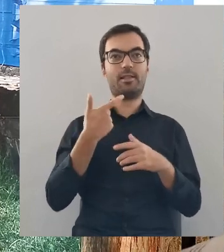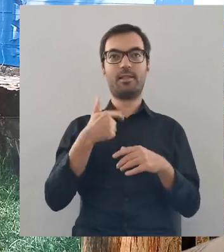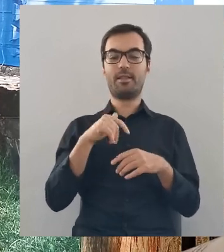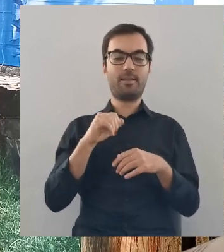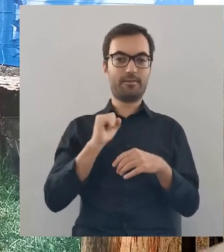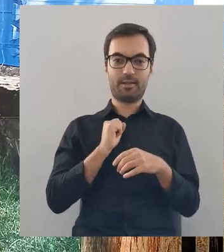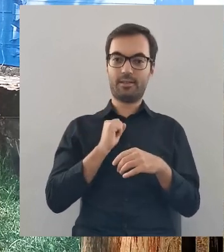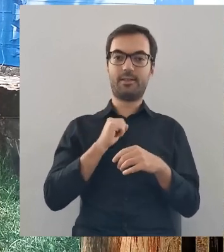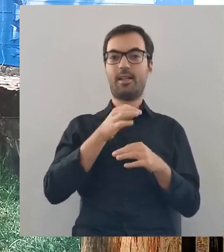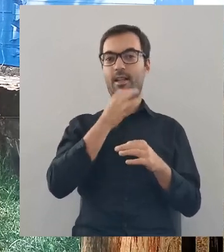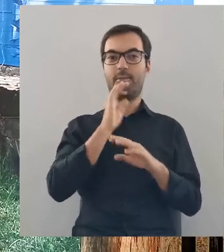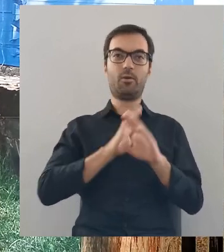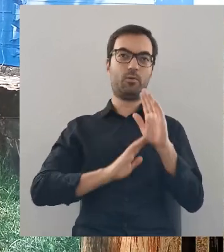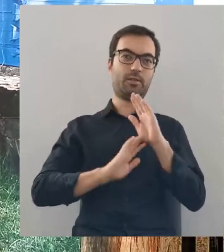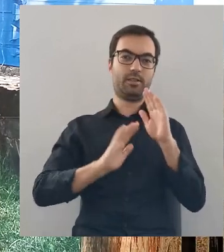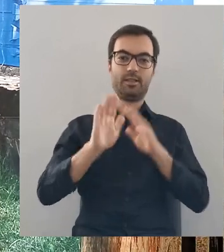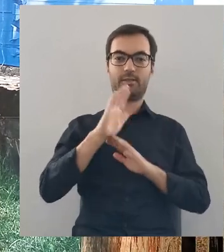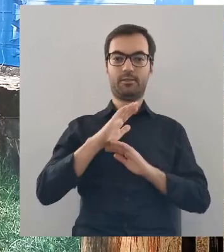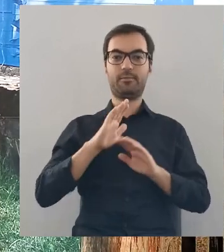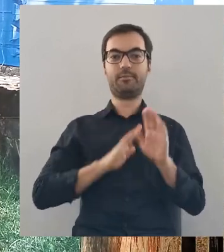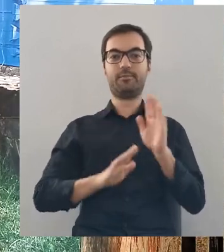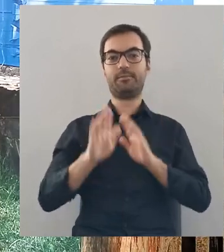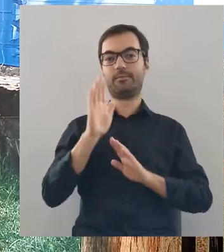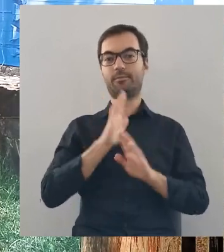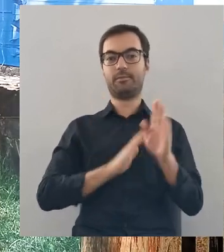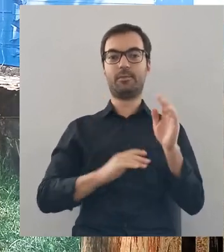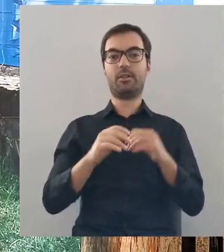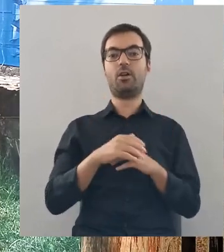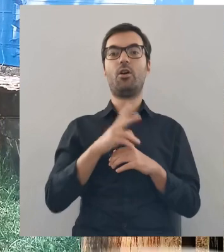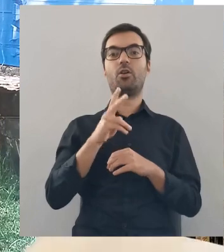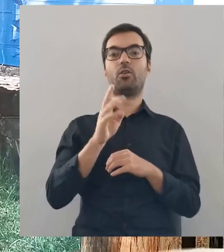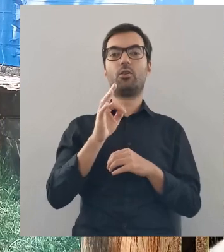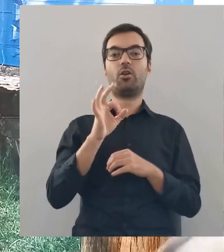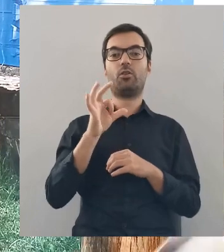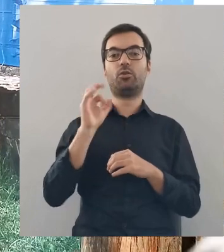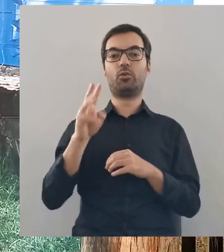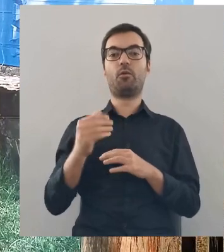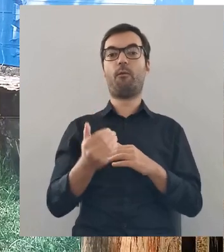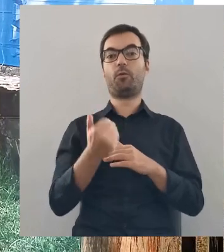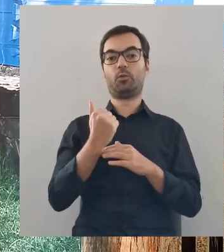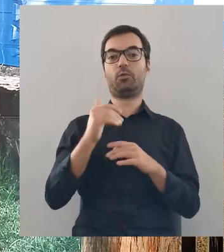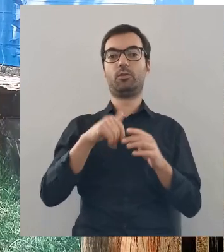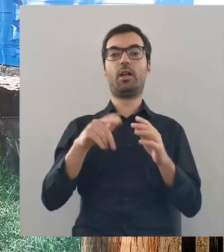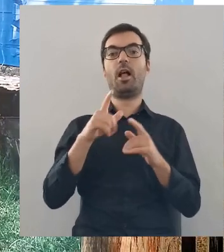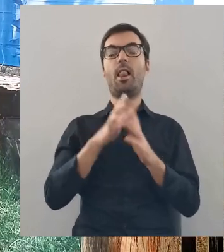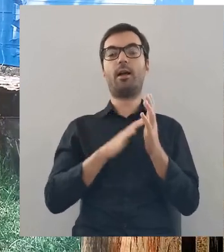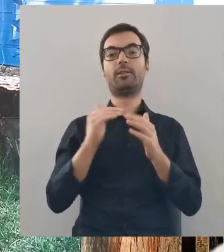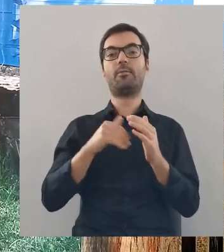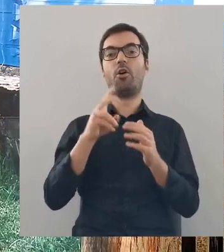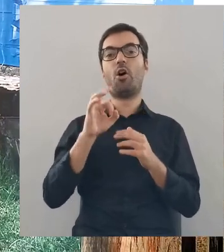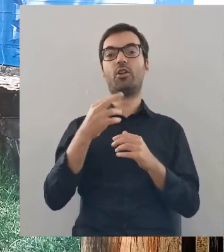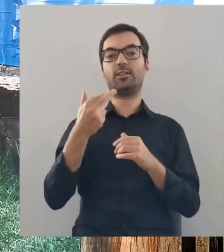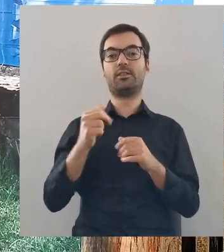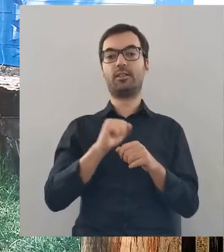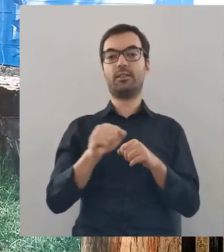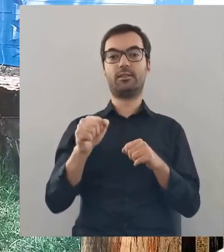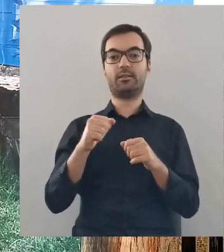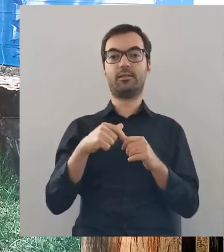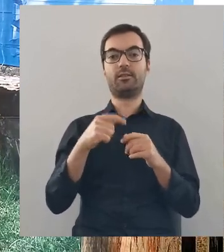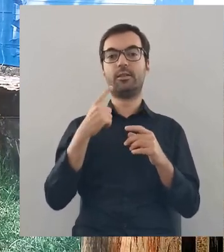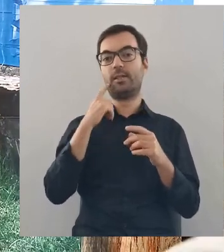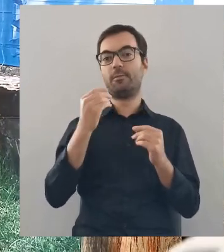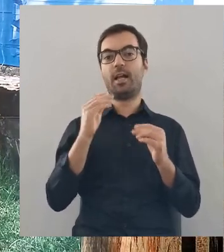nieprzyjazne i lepiej omijać je z daleka. Na wschód od Kosowa, w lesie pod Chądzyniem,